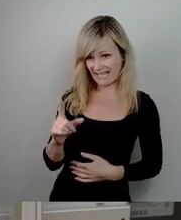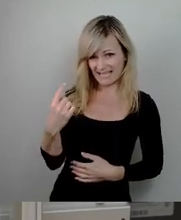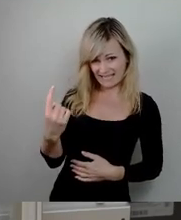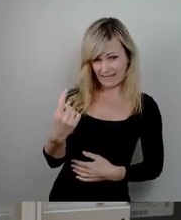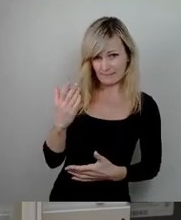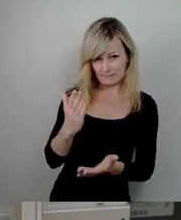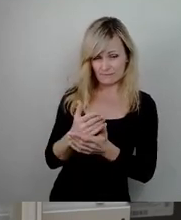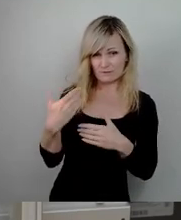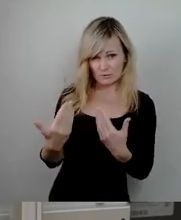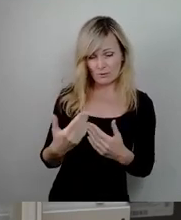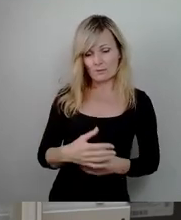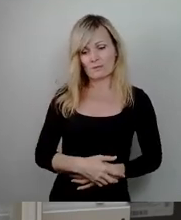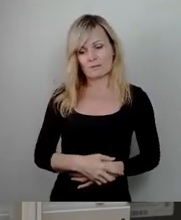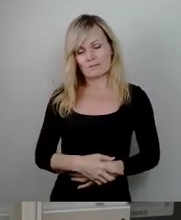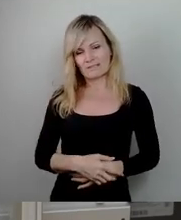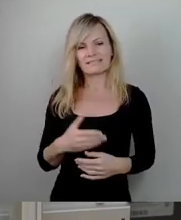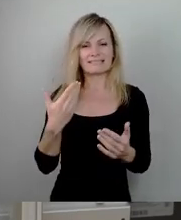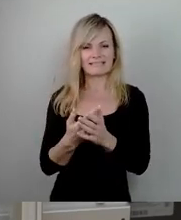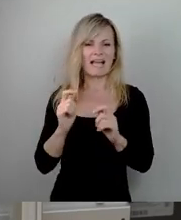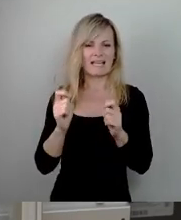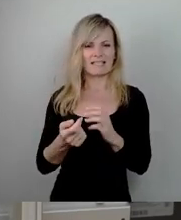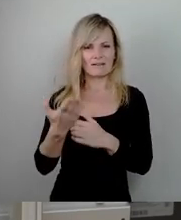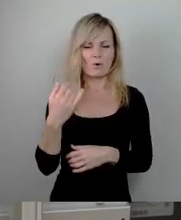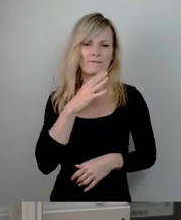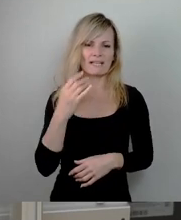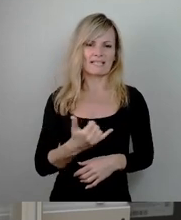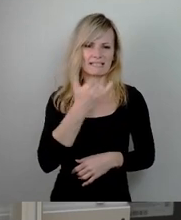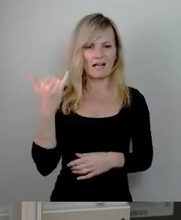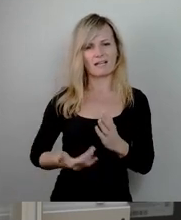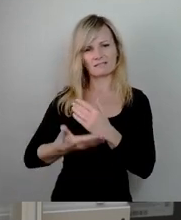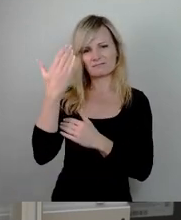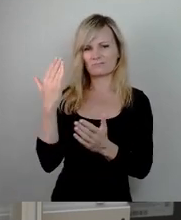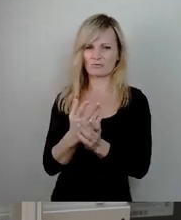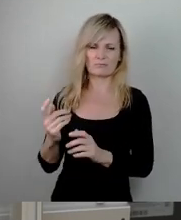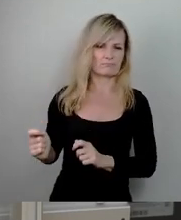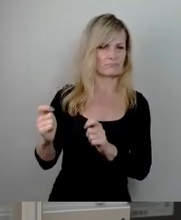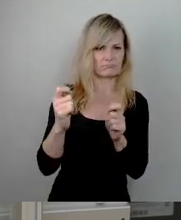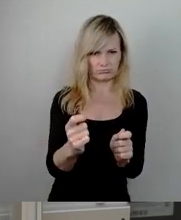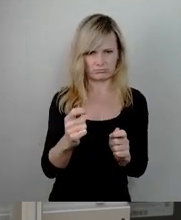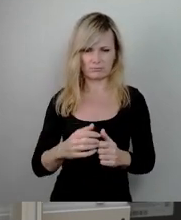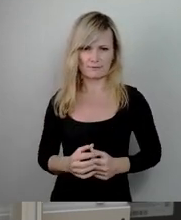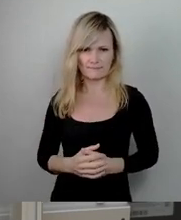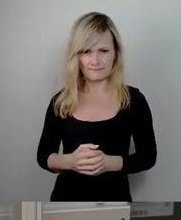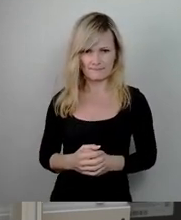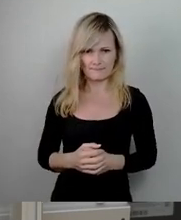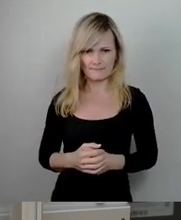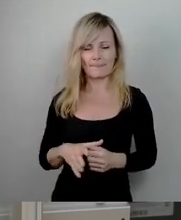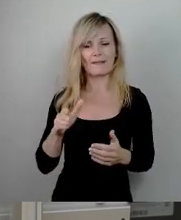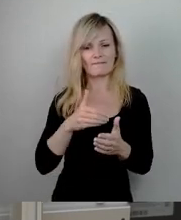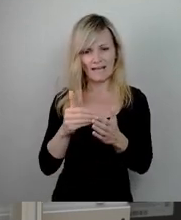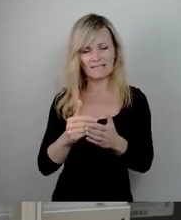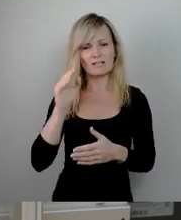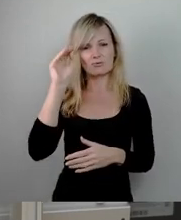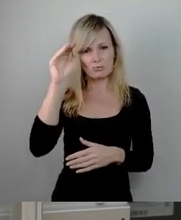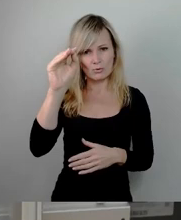hätte er diesen Antrag vor vielen Jahren hier eingebracht und würde diesen Antrag für